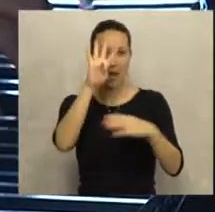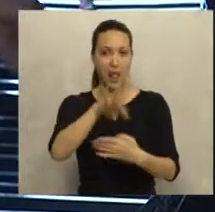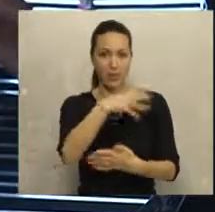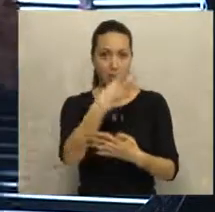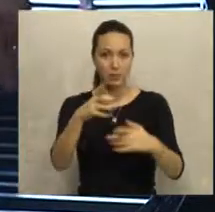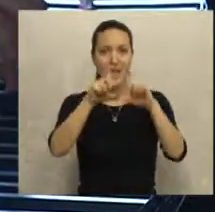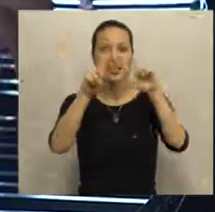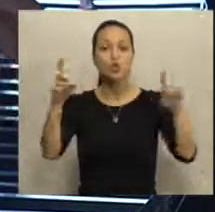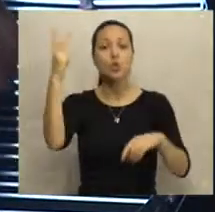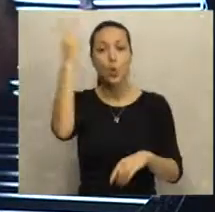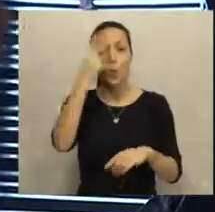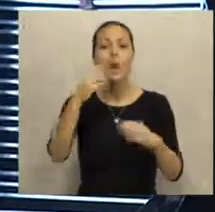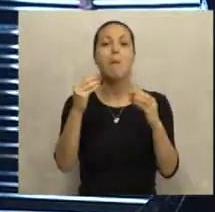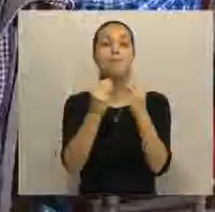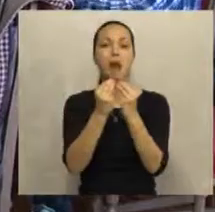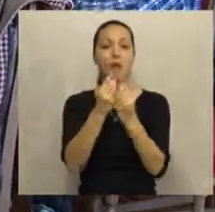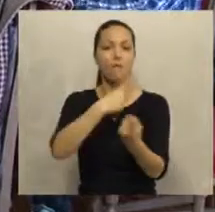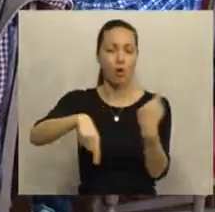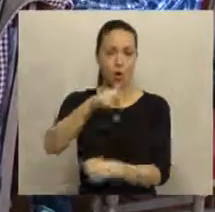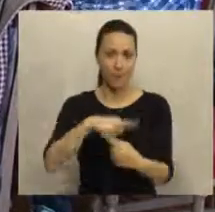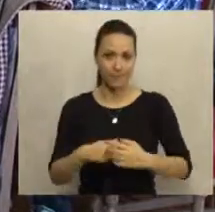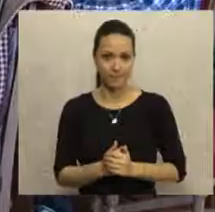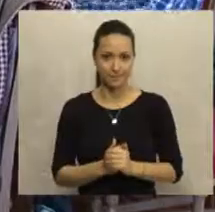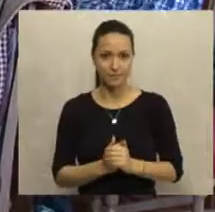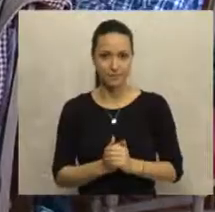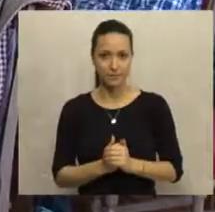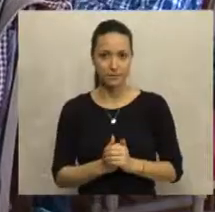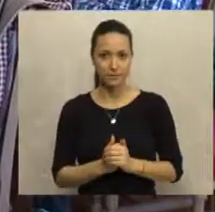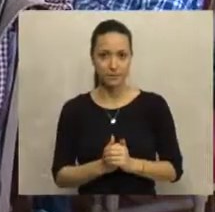Organizator manifestacije je Institucija kulture Brankovog kola.